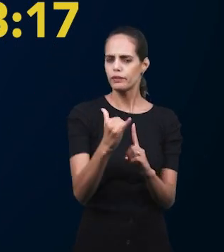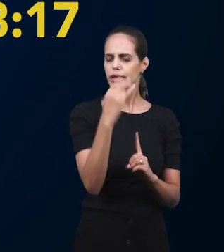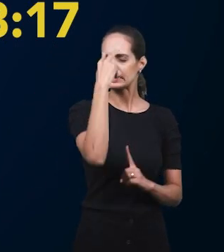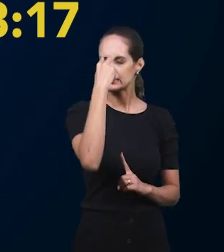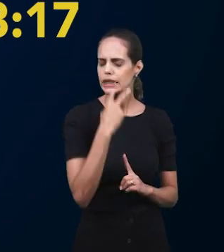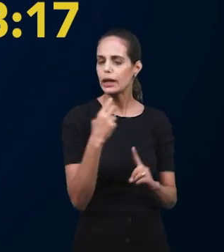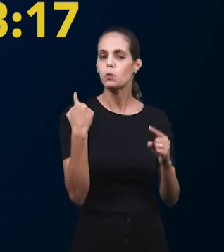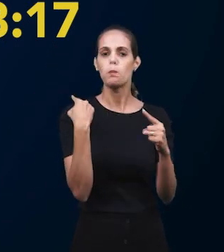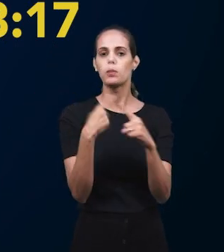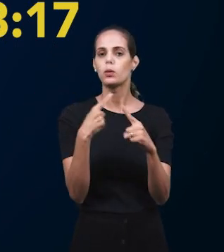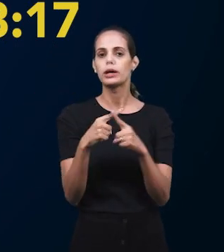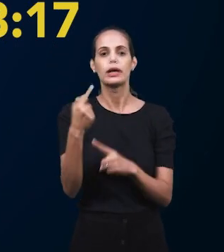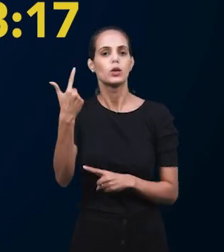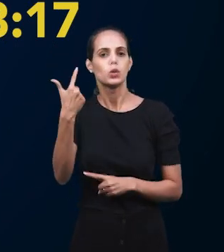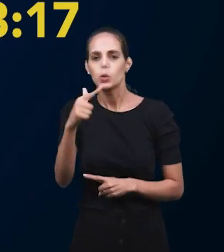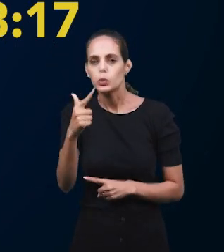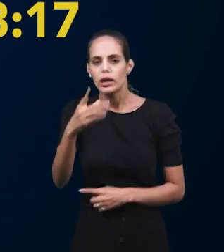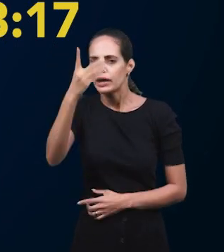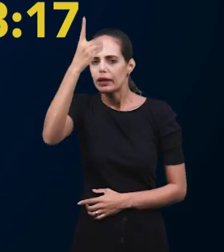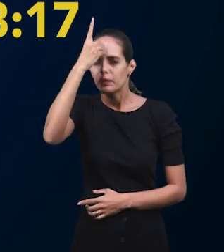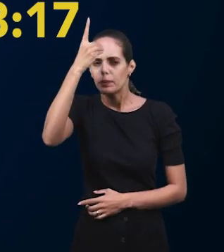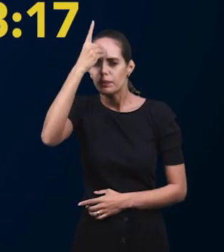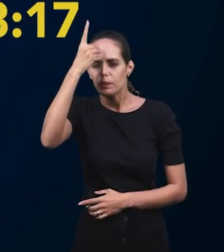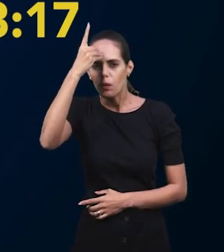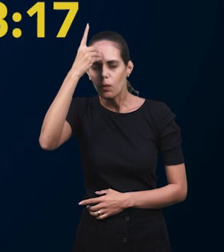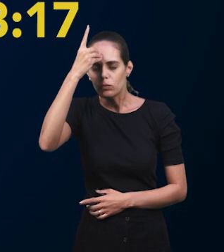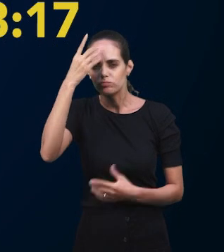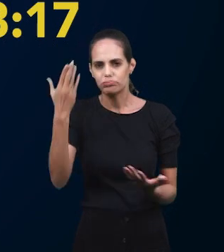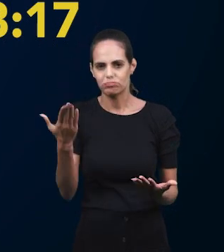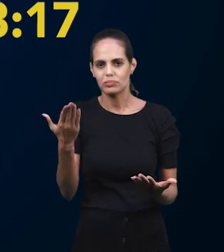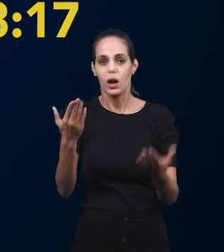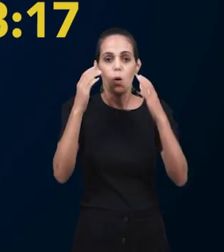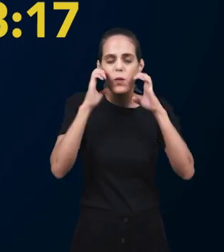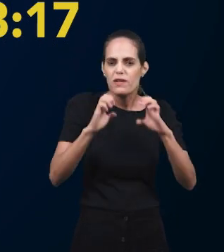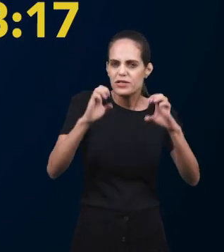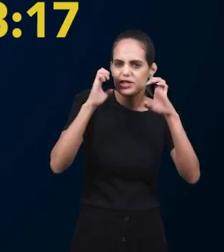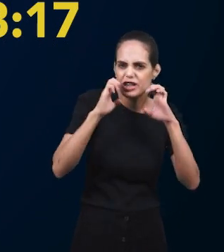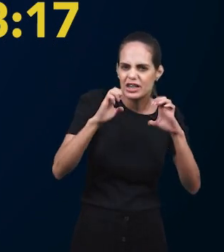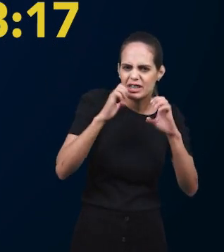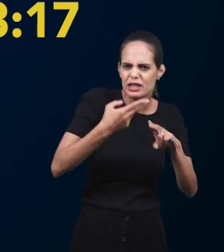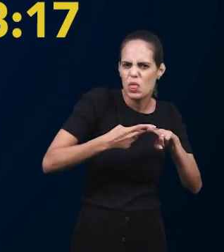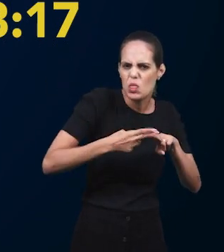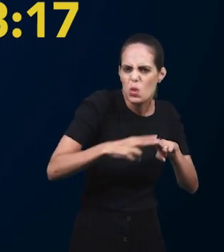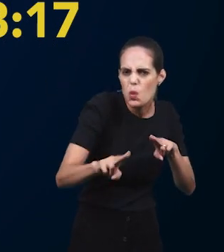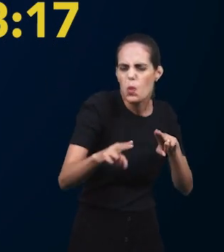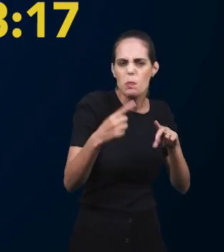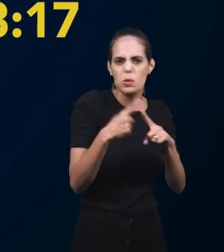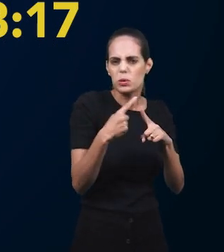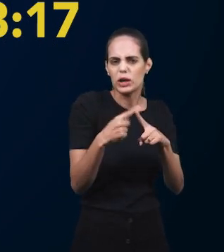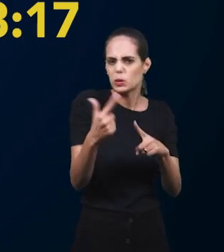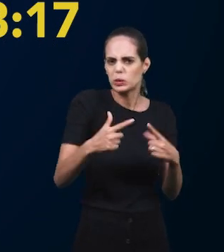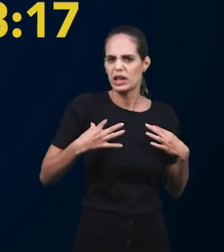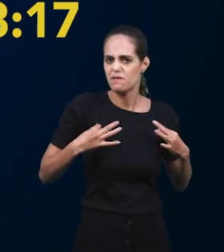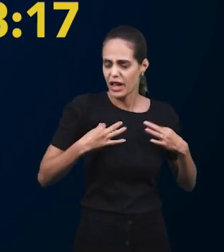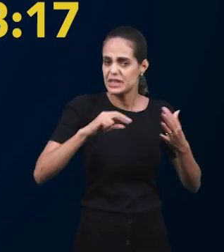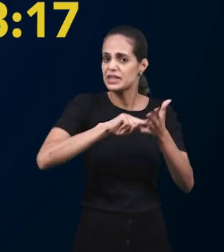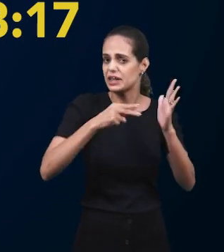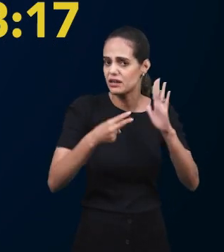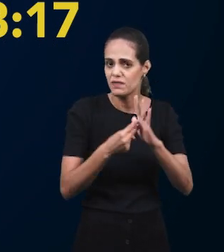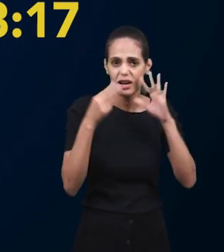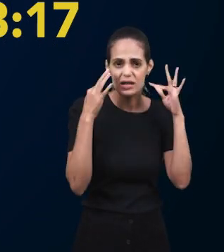несчастный. Потому что он не имеет